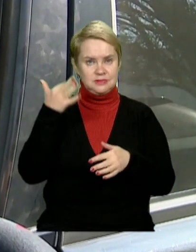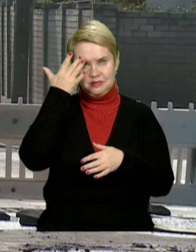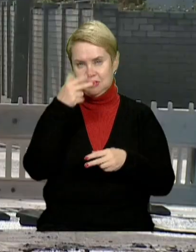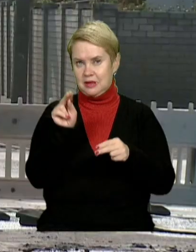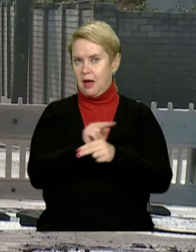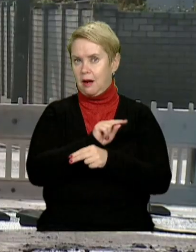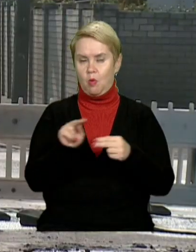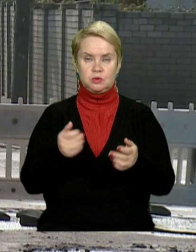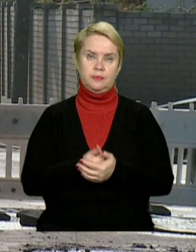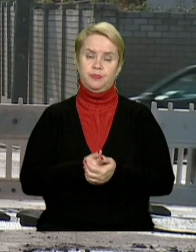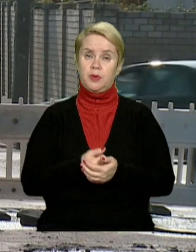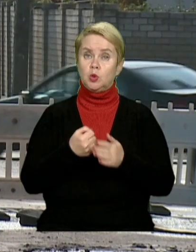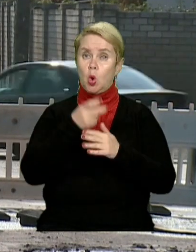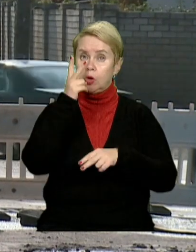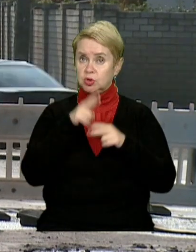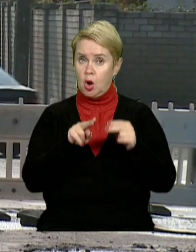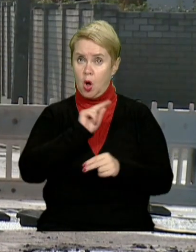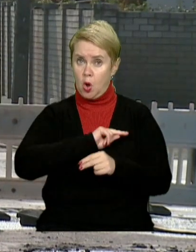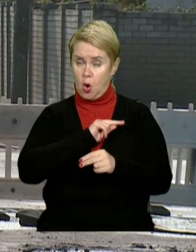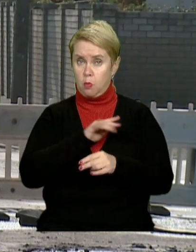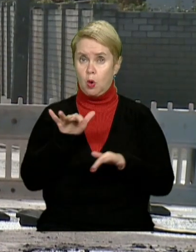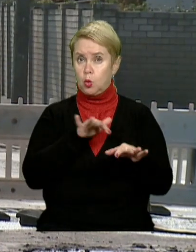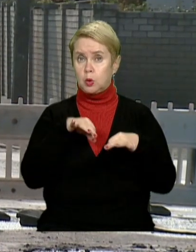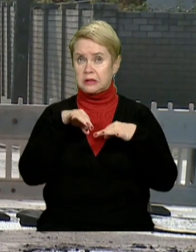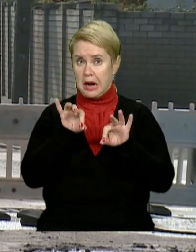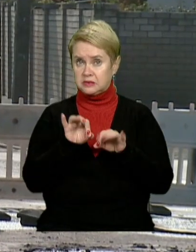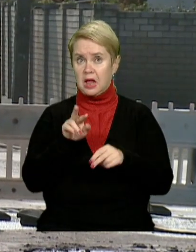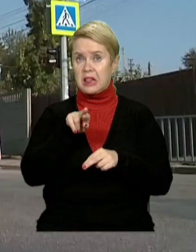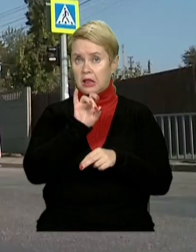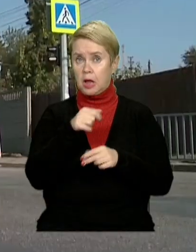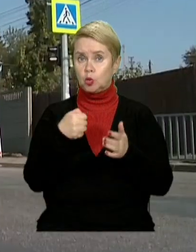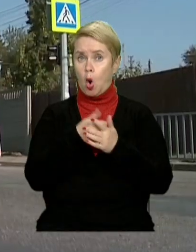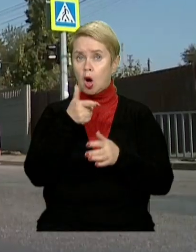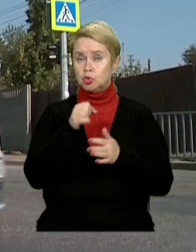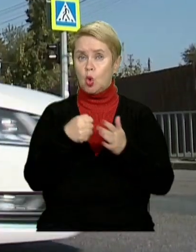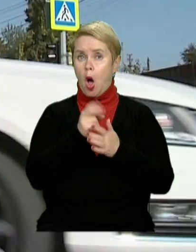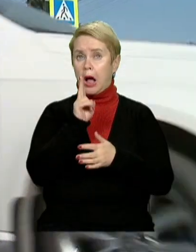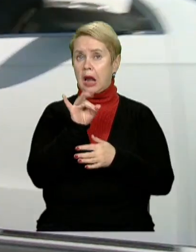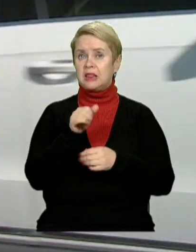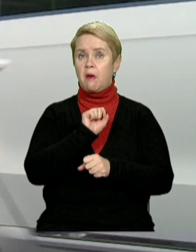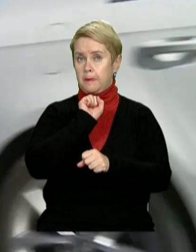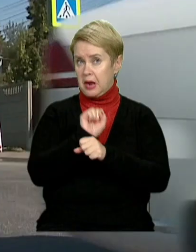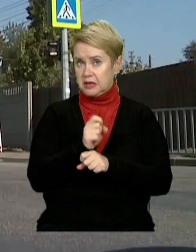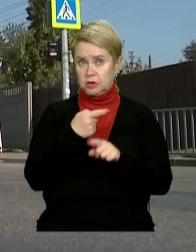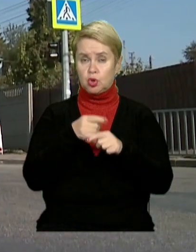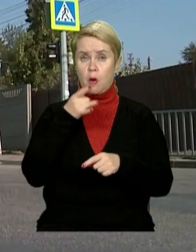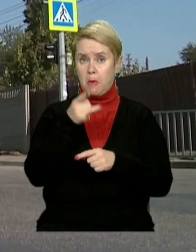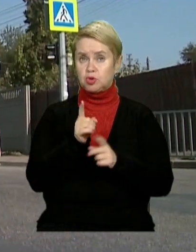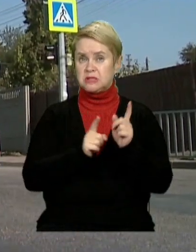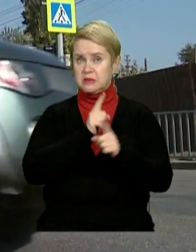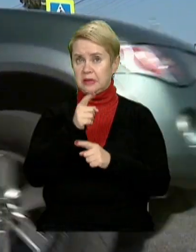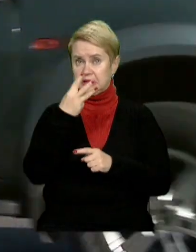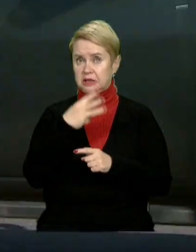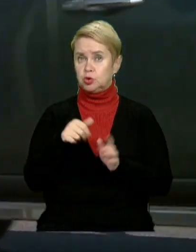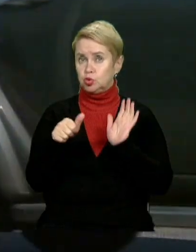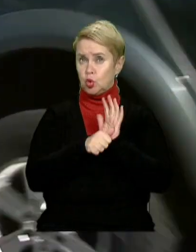До завершення робіт рух транспорту на Янтарній від Гринченка до Калинової перекритий. Через це маршрут змінили